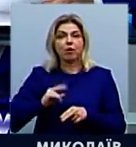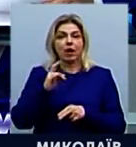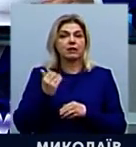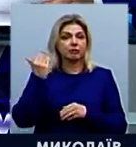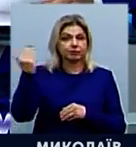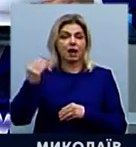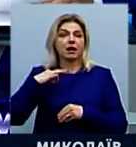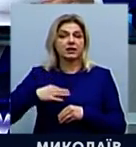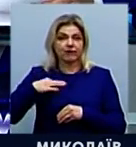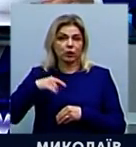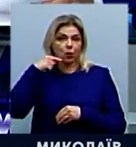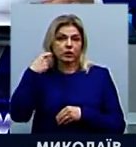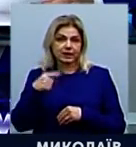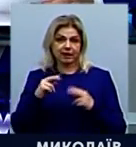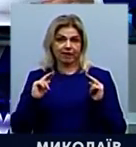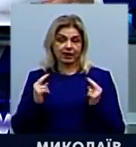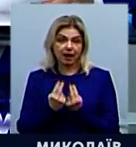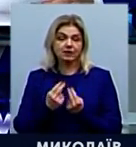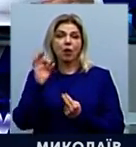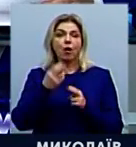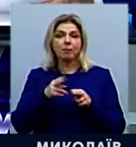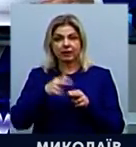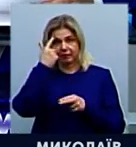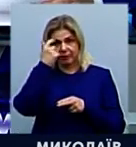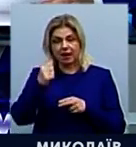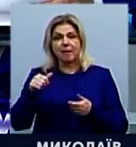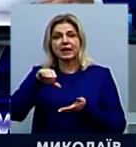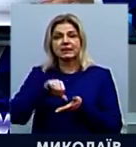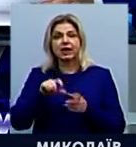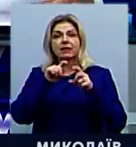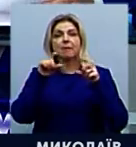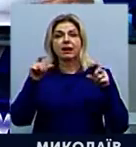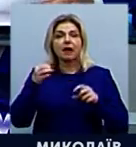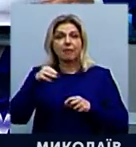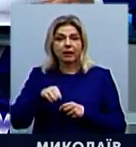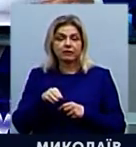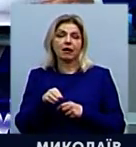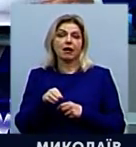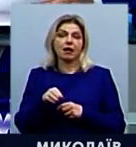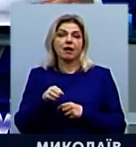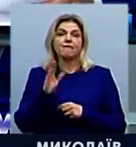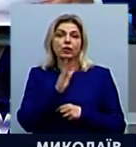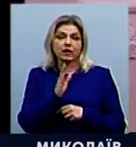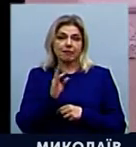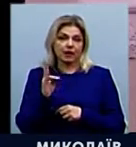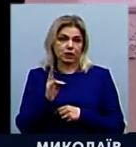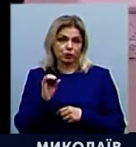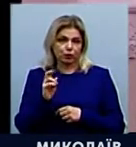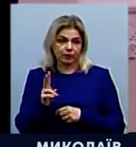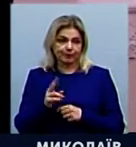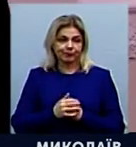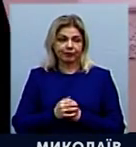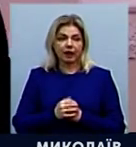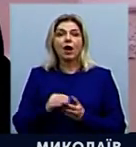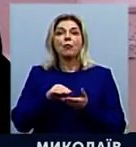Федерації. Про це на брифінгу повідомив представник департаменту контррозвідки СБУ Володимир Настюк. «Черговим